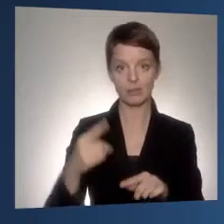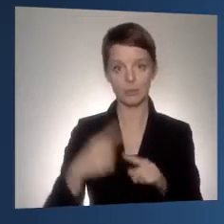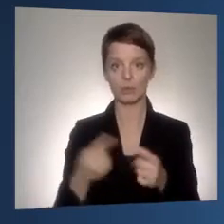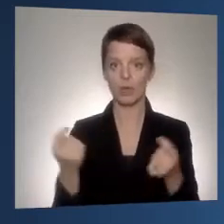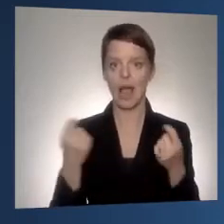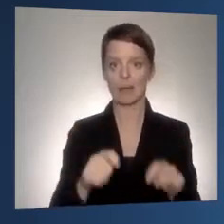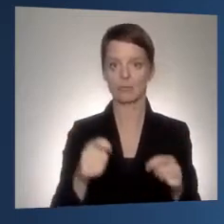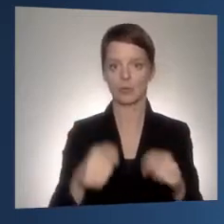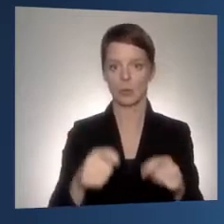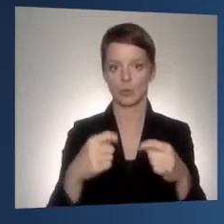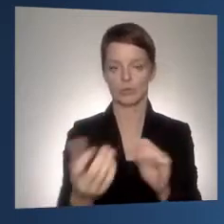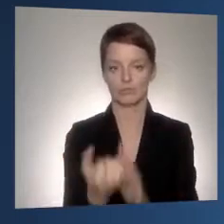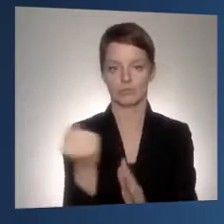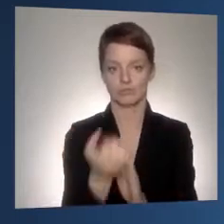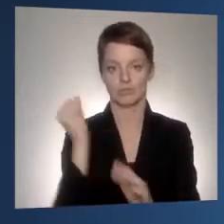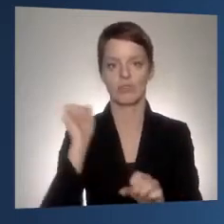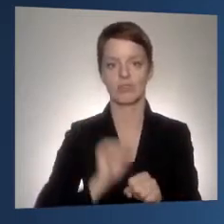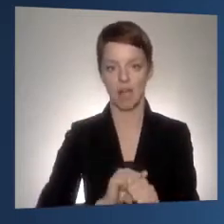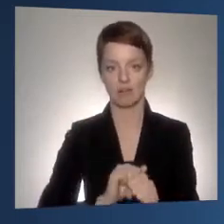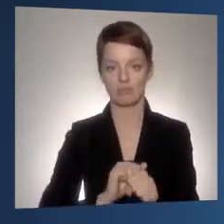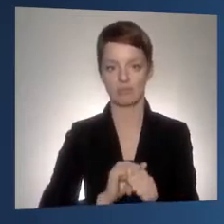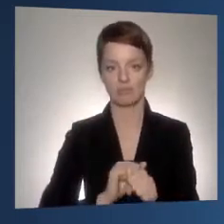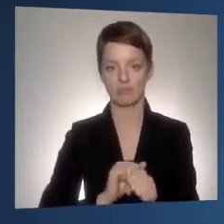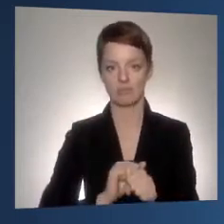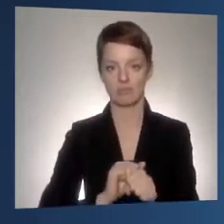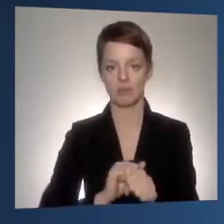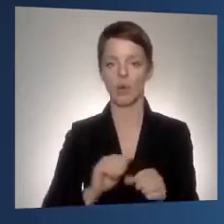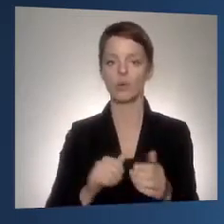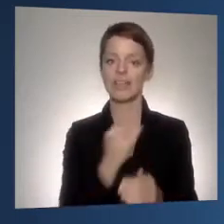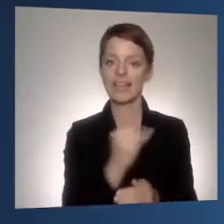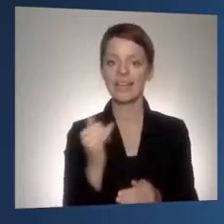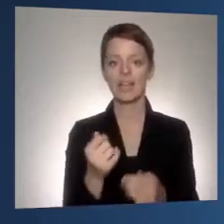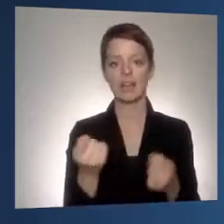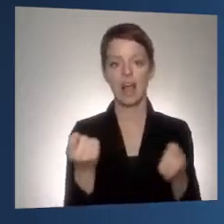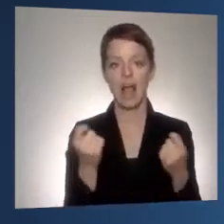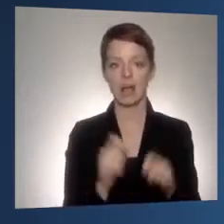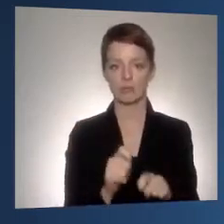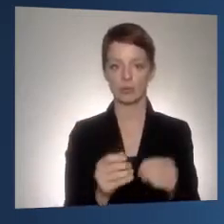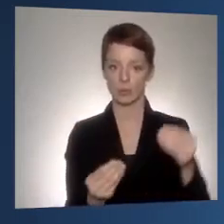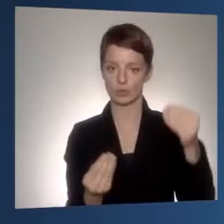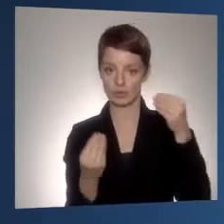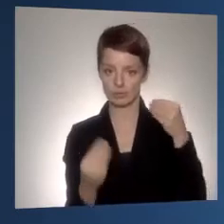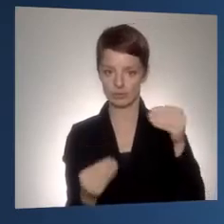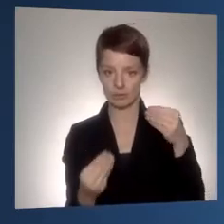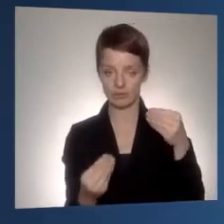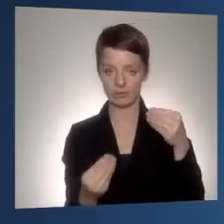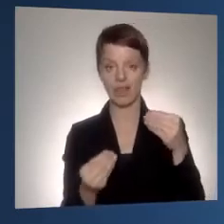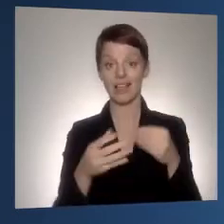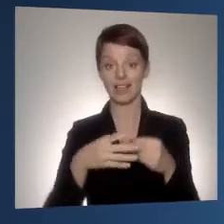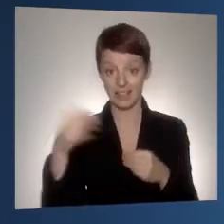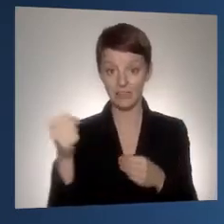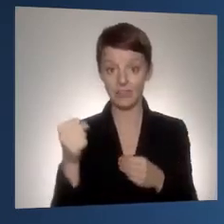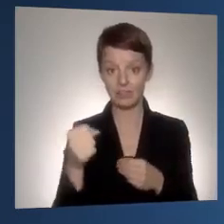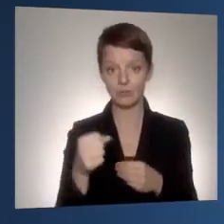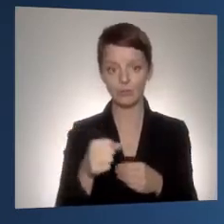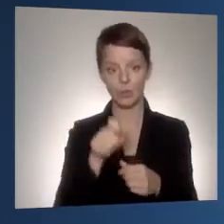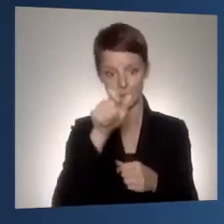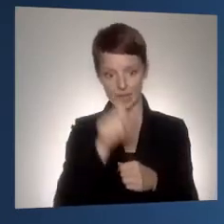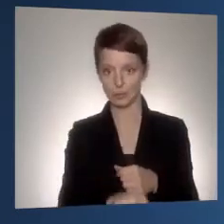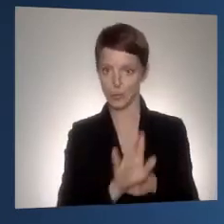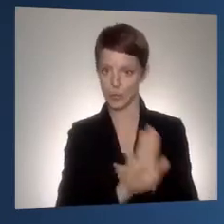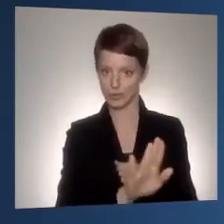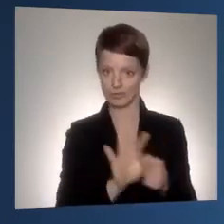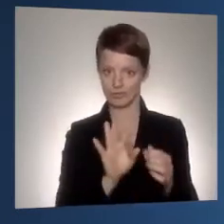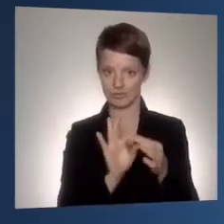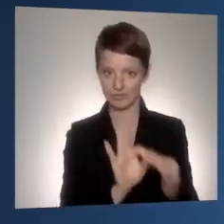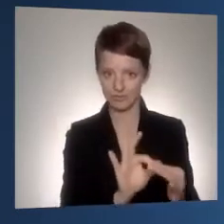machen. Und jeder einzelne Schulabschluss ist ein Gewinn, nicht nur für den jungen Menschen und auch